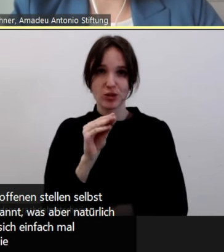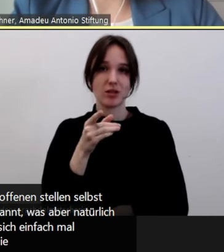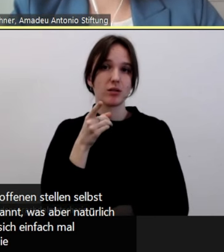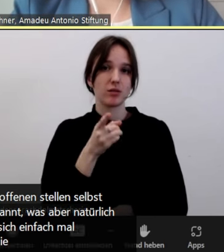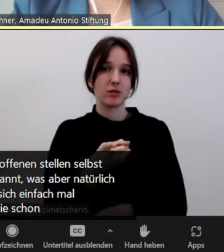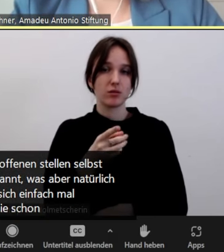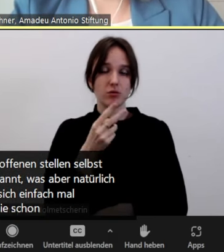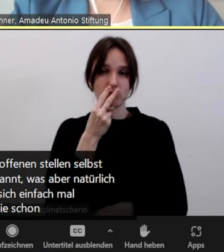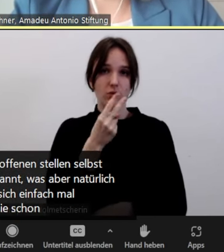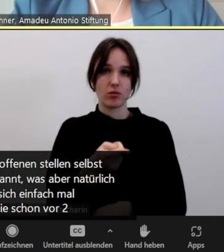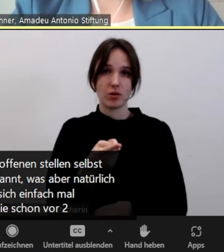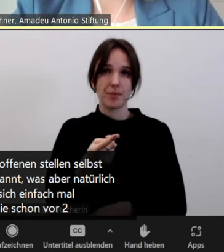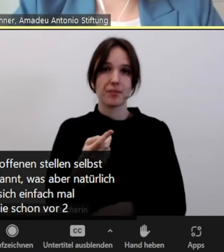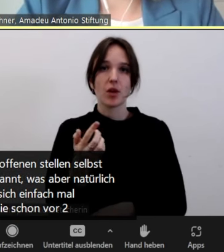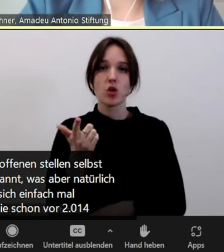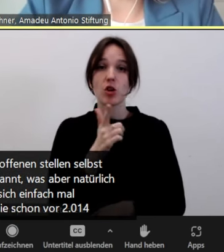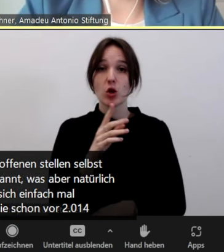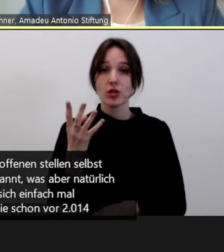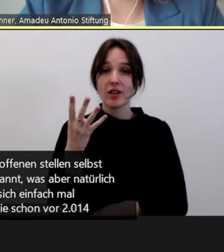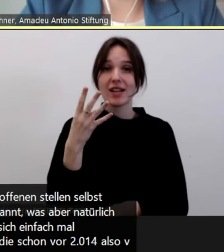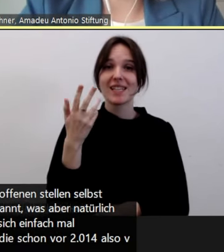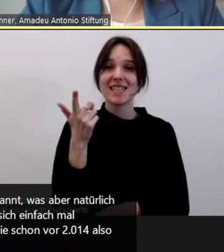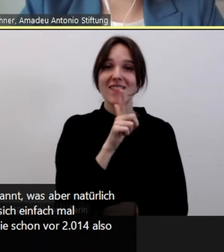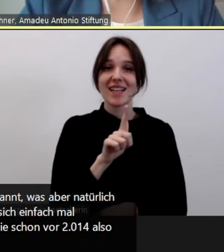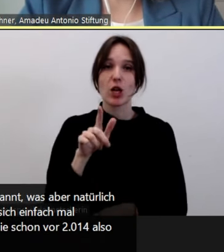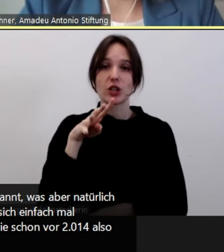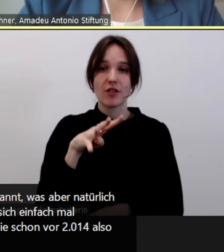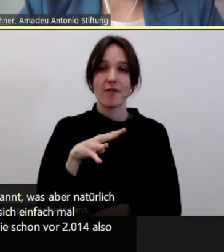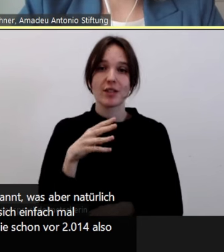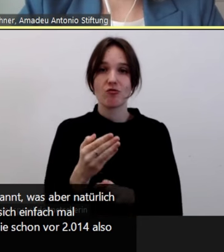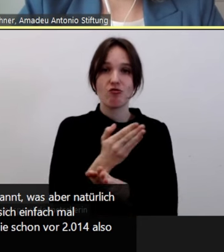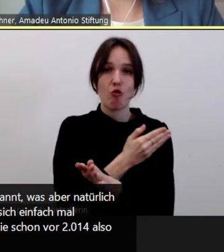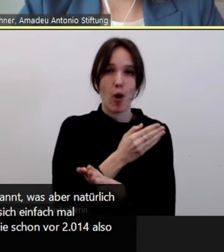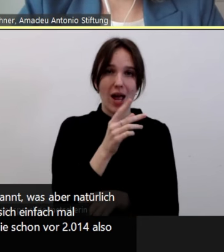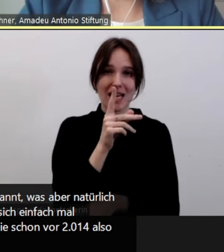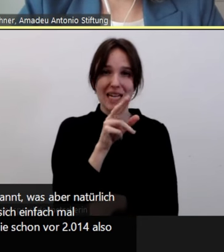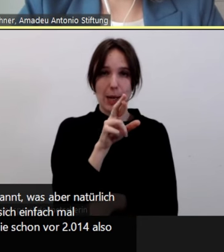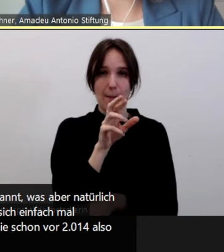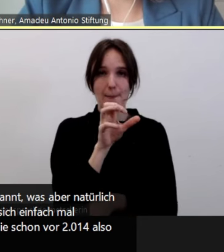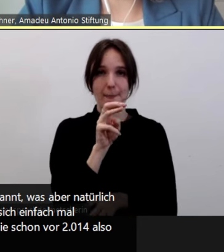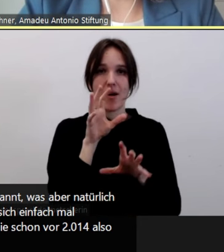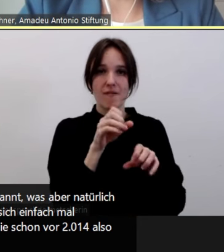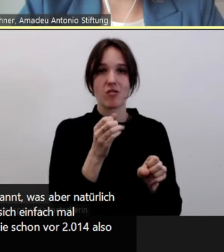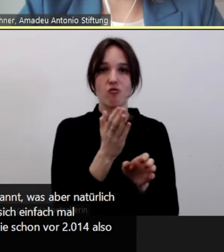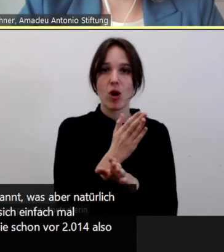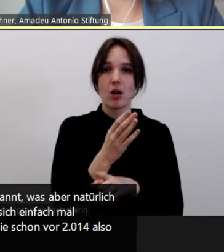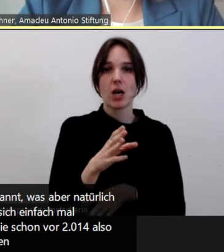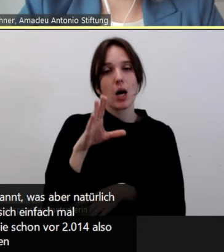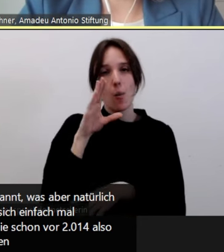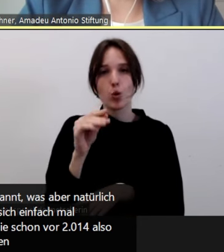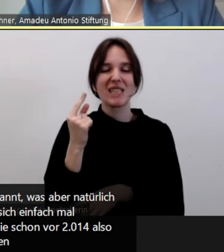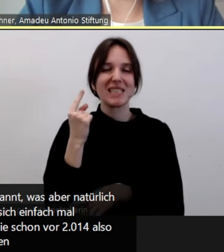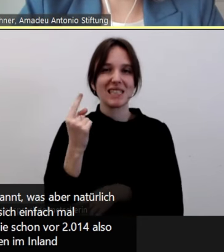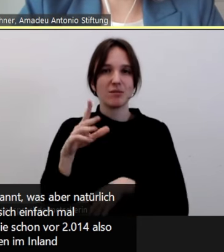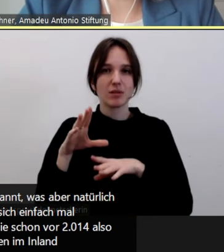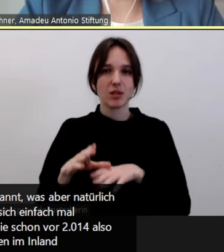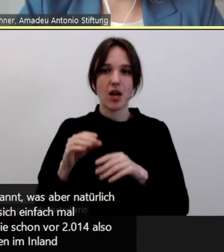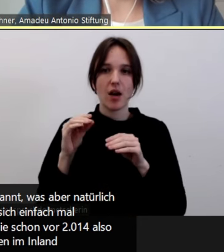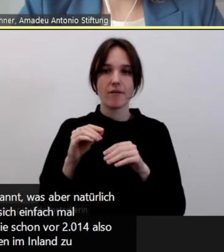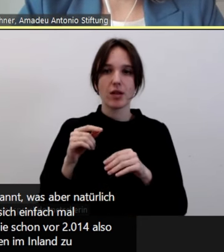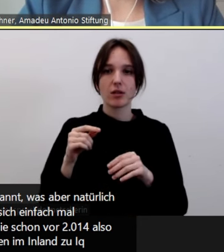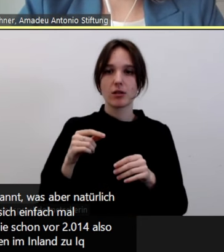schon vor 2014, also vor der Annexion der Krim, hat Putin angefangen, im Inland zu